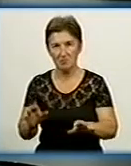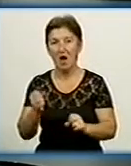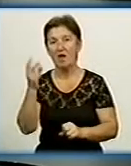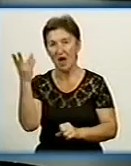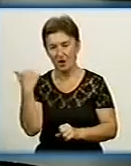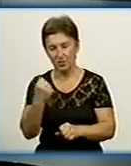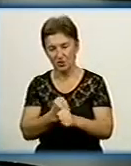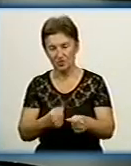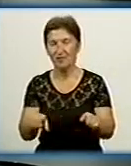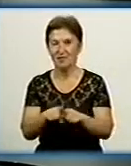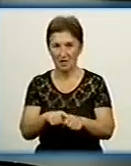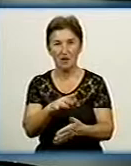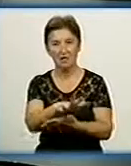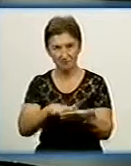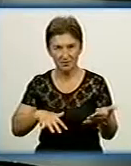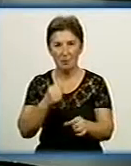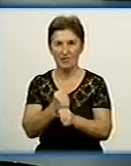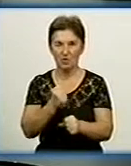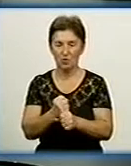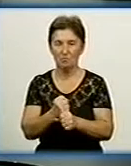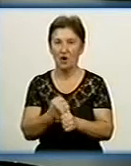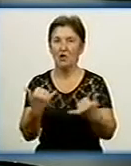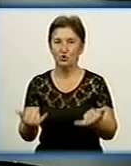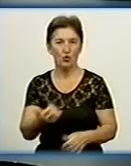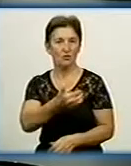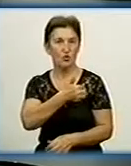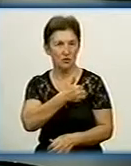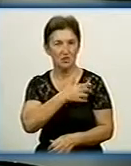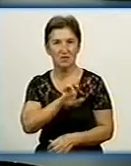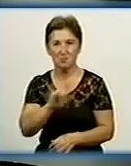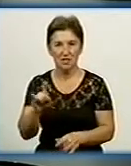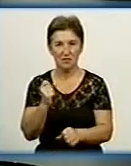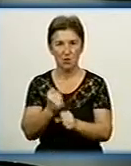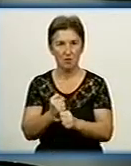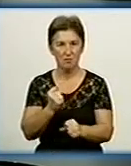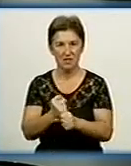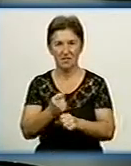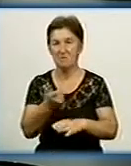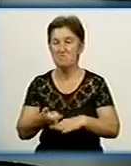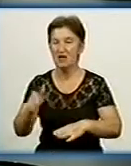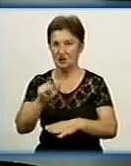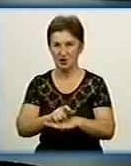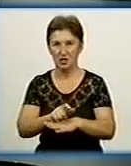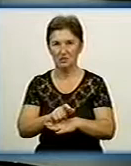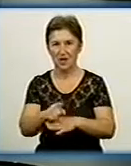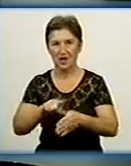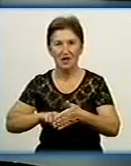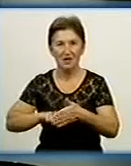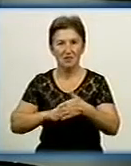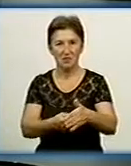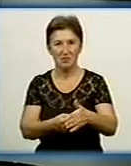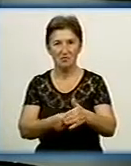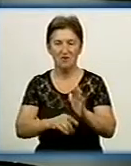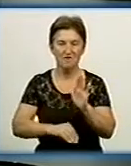сьогодні хотілося б зробити більше напору на спорт вищих